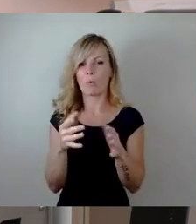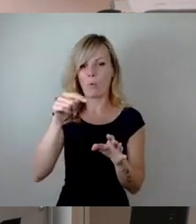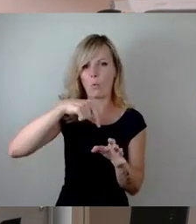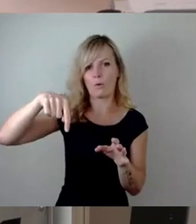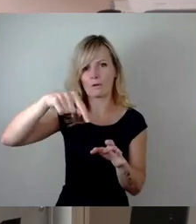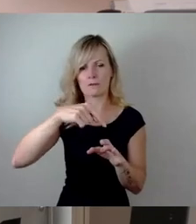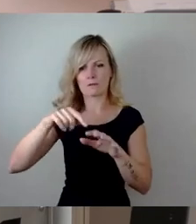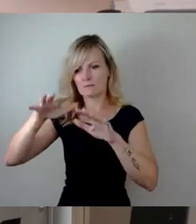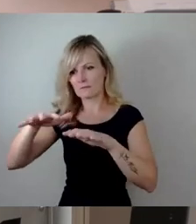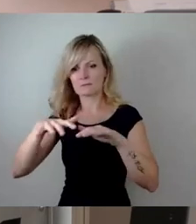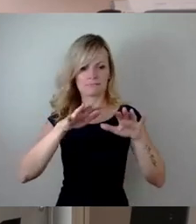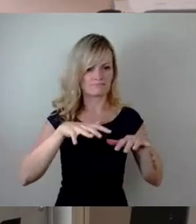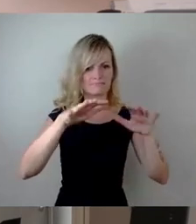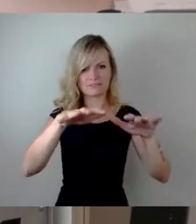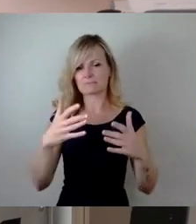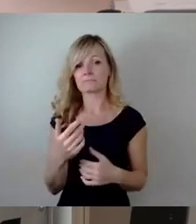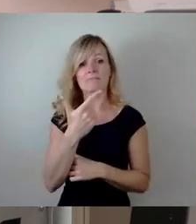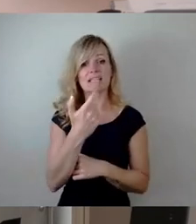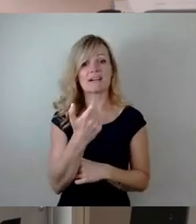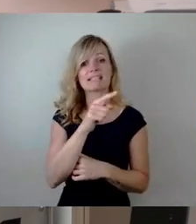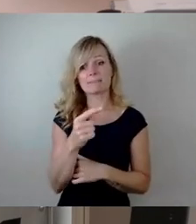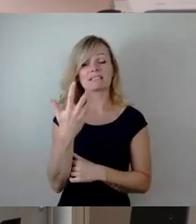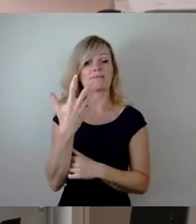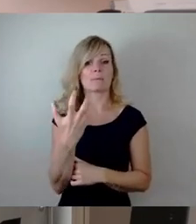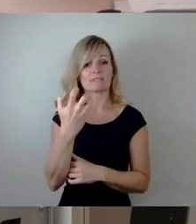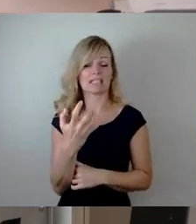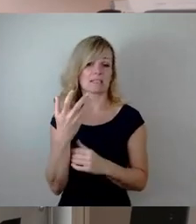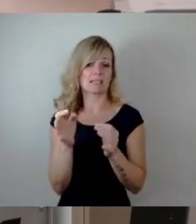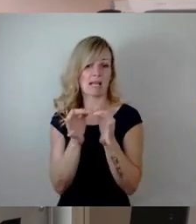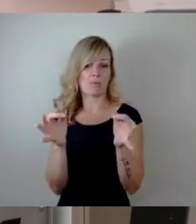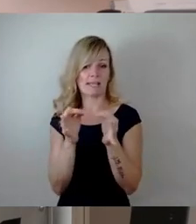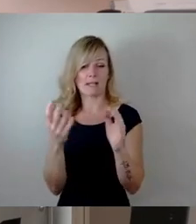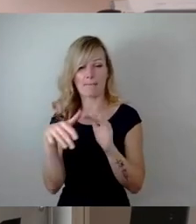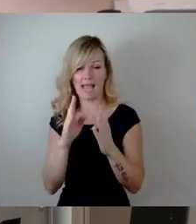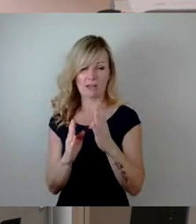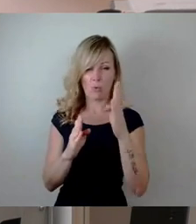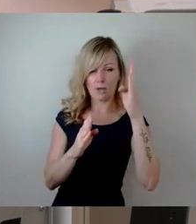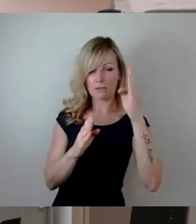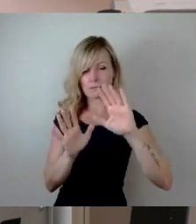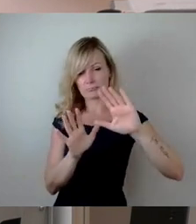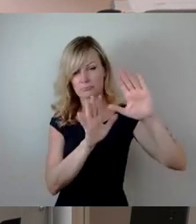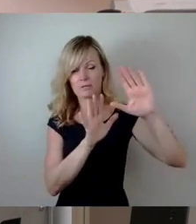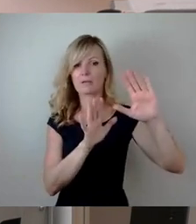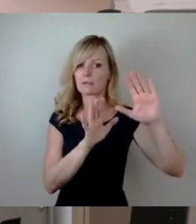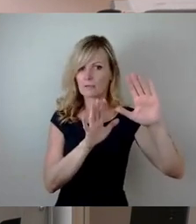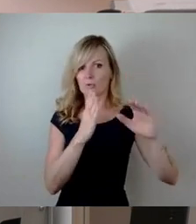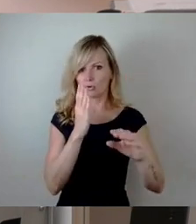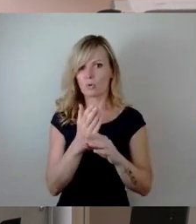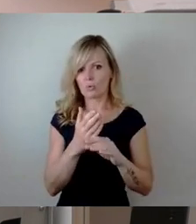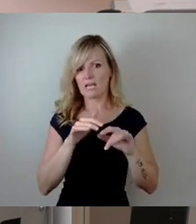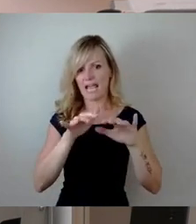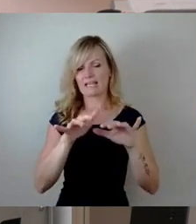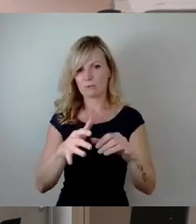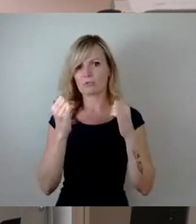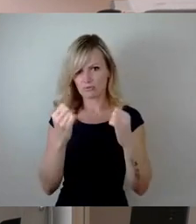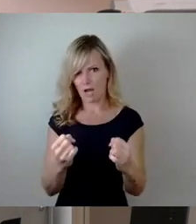Da können wirklich 20 bis 50 Kilometer nördlich viel ausmachen. Aktuell rechnet das